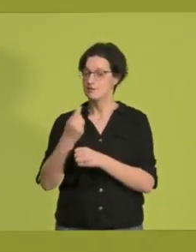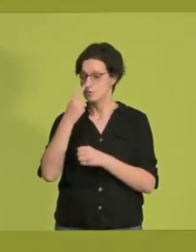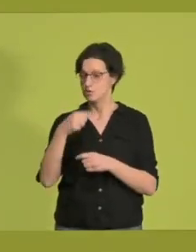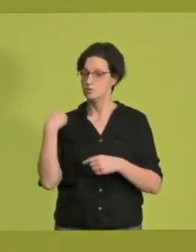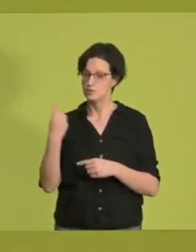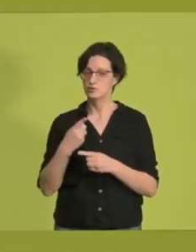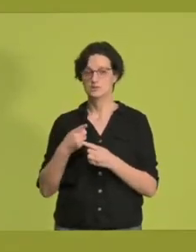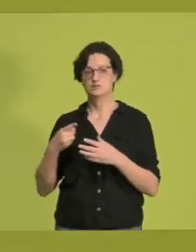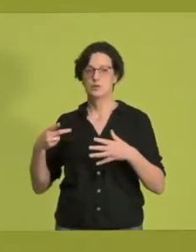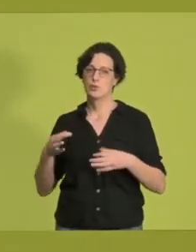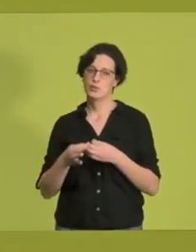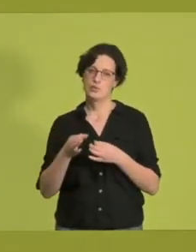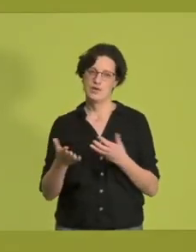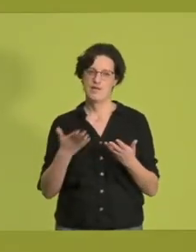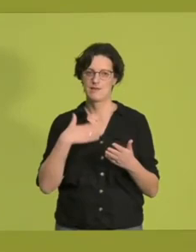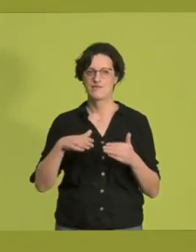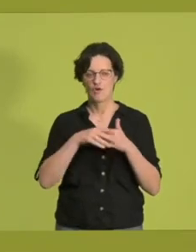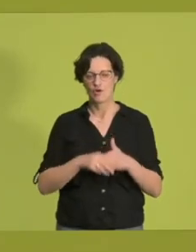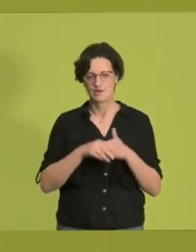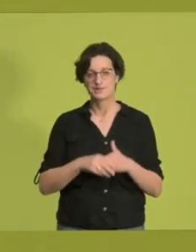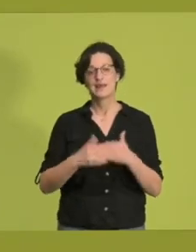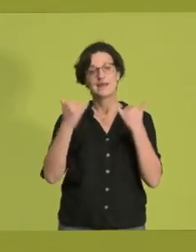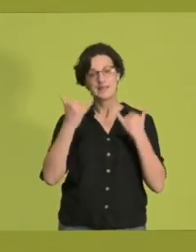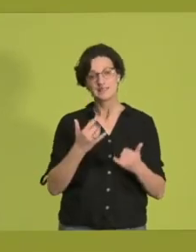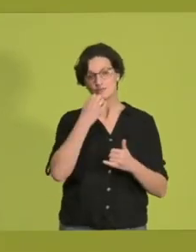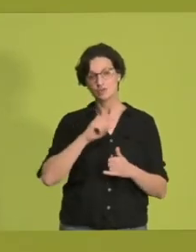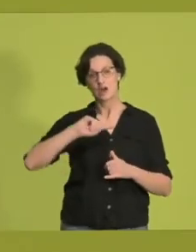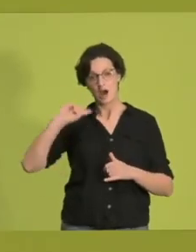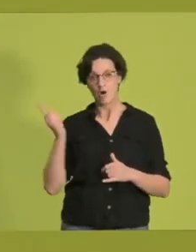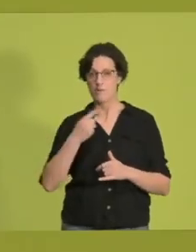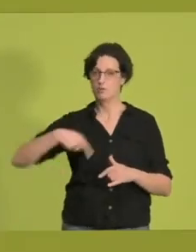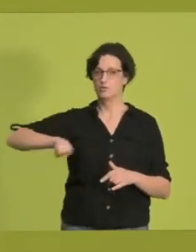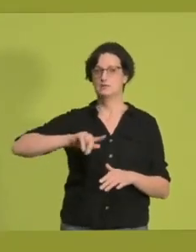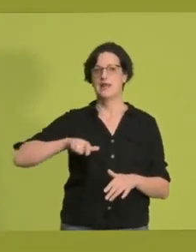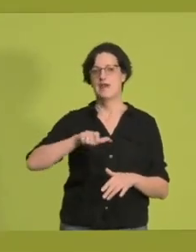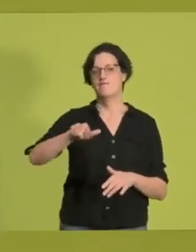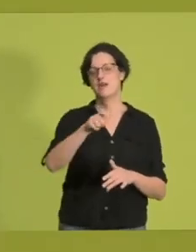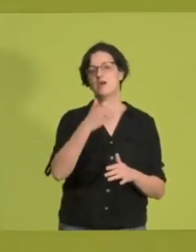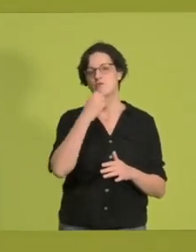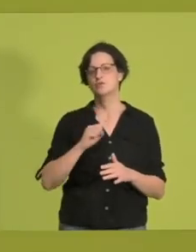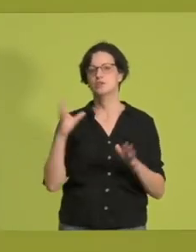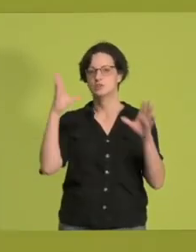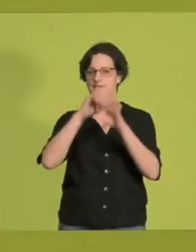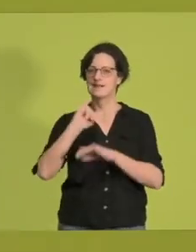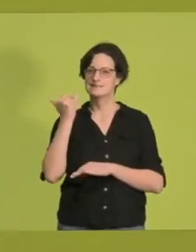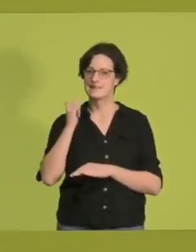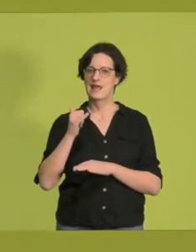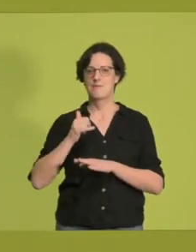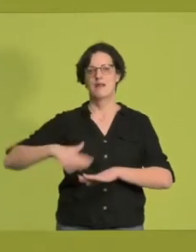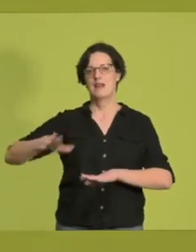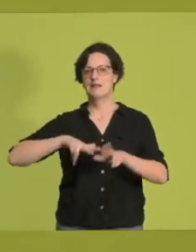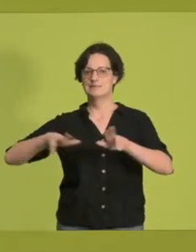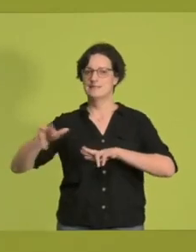Nun gilt es, auch hier bei uns in NRW die schwarz-gelbe Landesregierung abzulösen, für eine ambitionierte